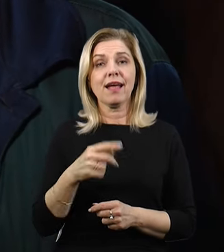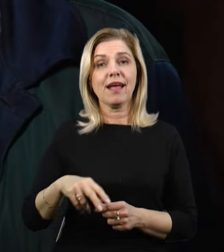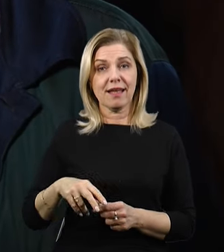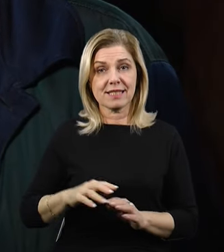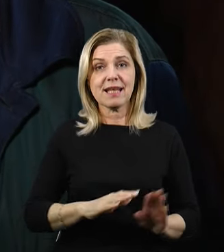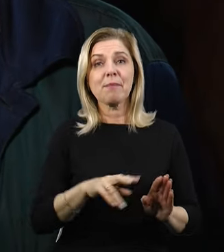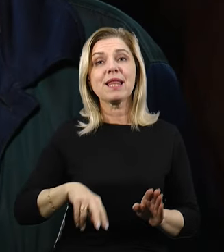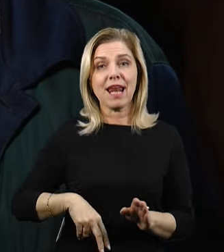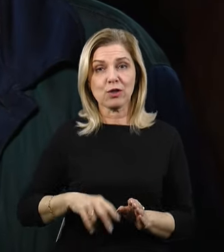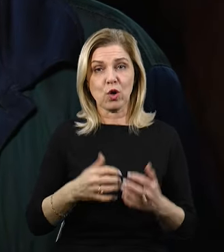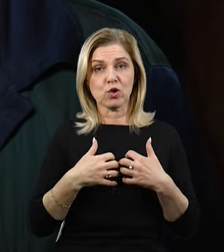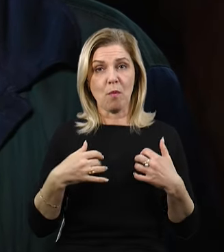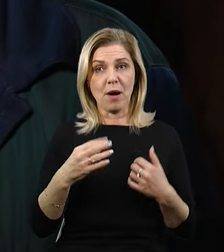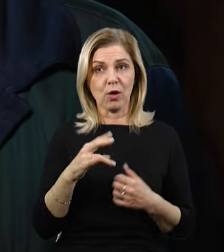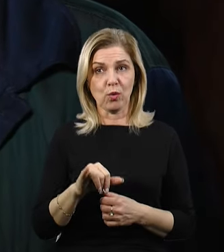Кереченко.